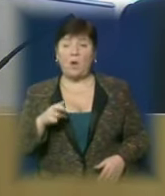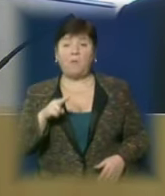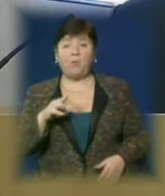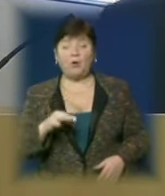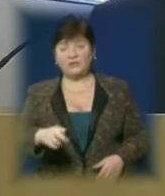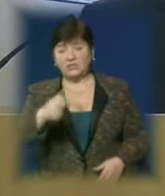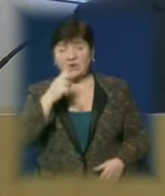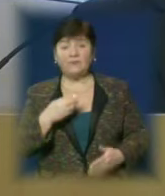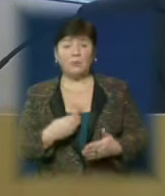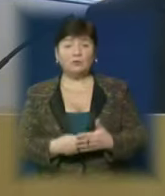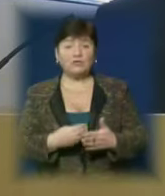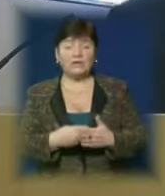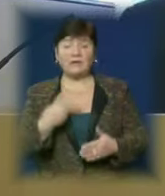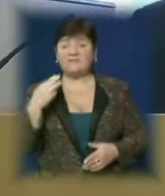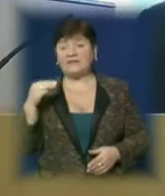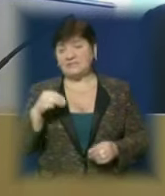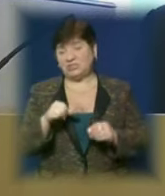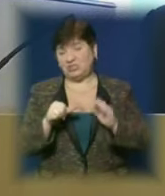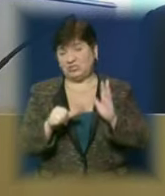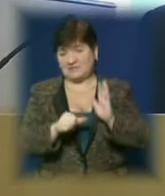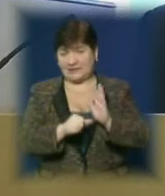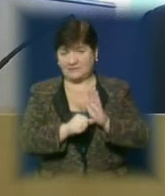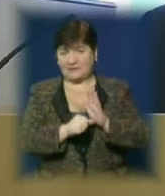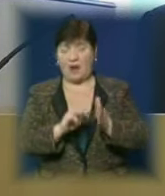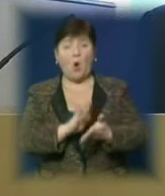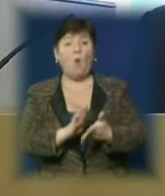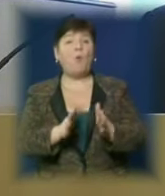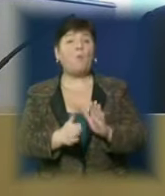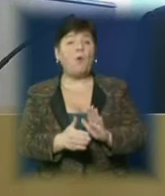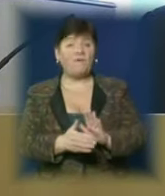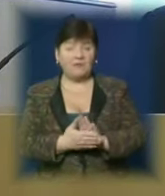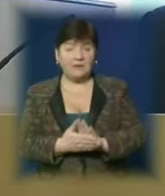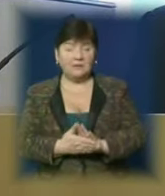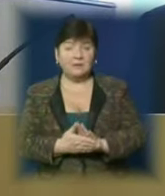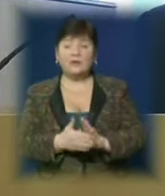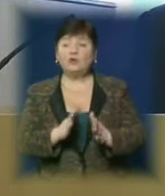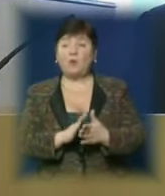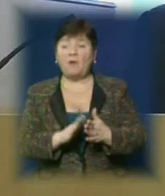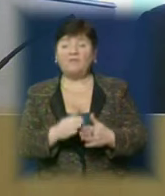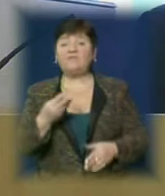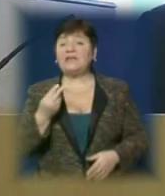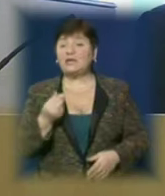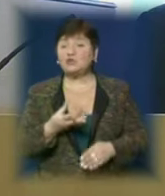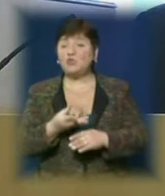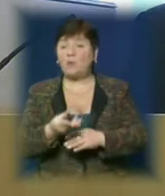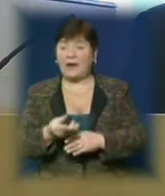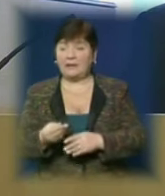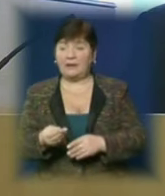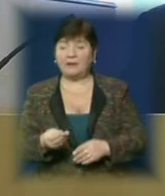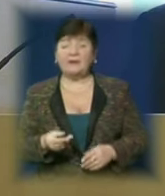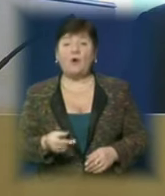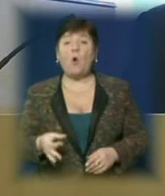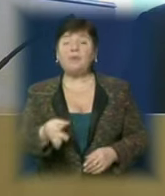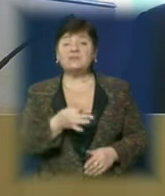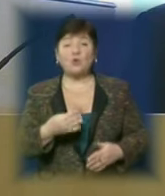бюджету країни на 2016 рік. Тому ми не могли ні фінансувати, ставити на фінансування з